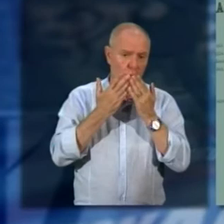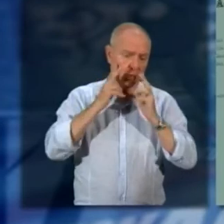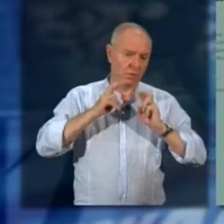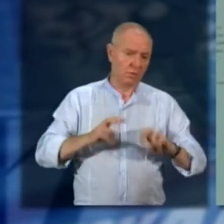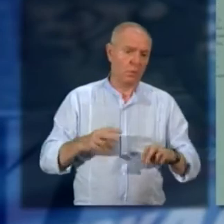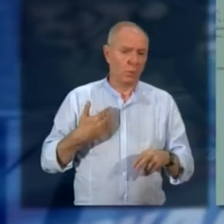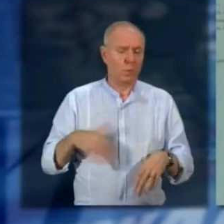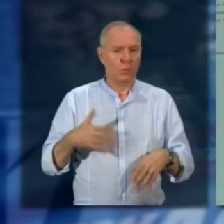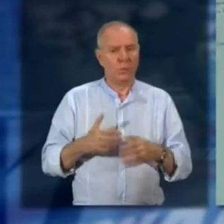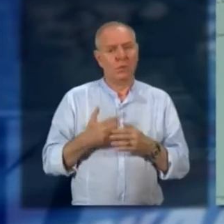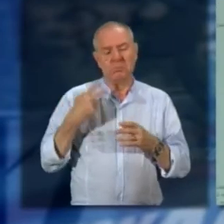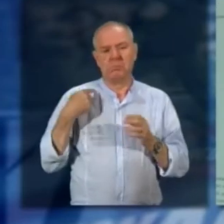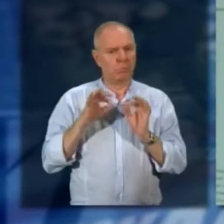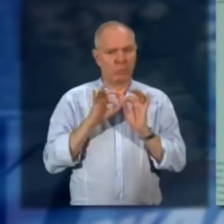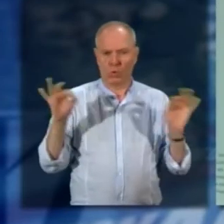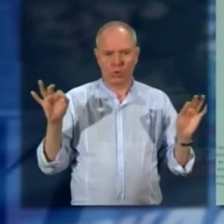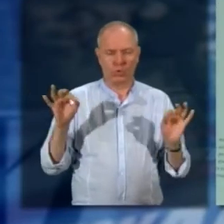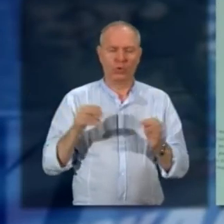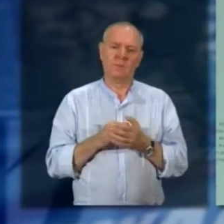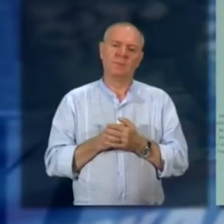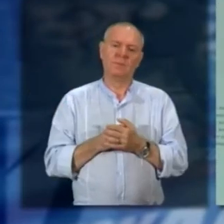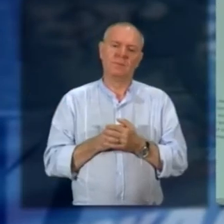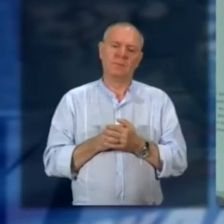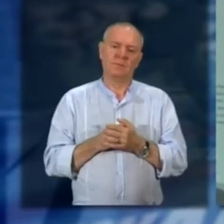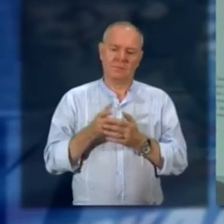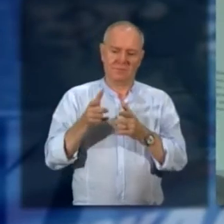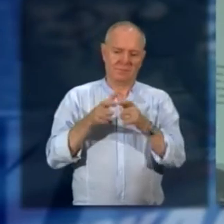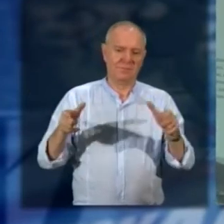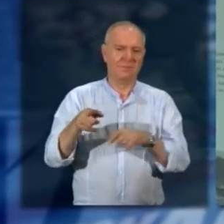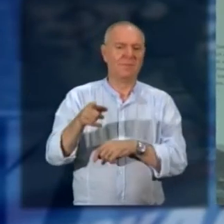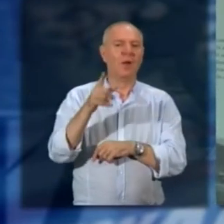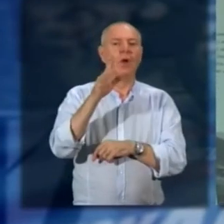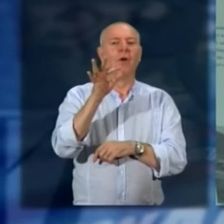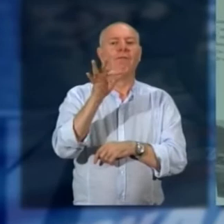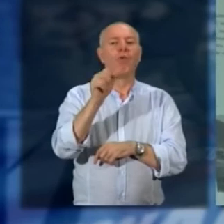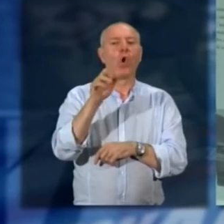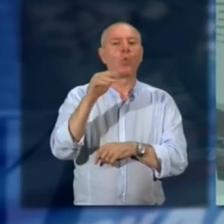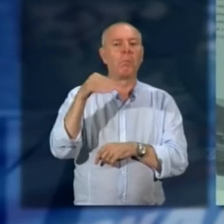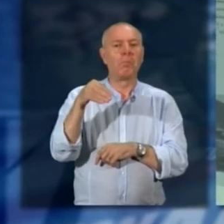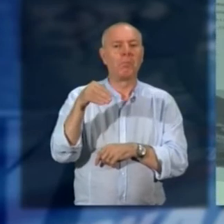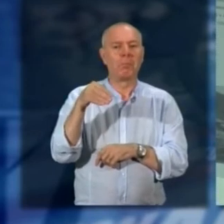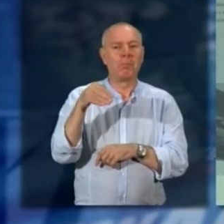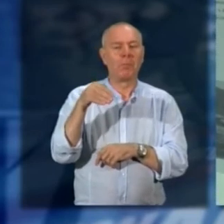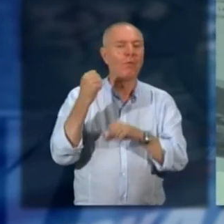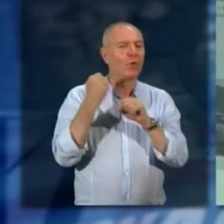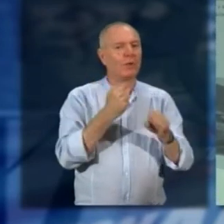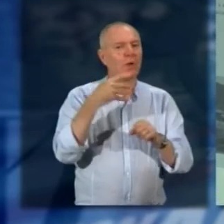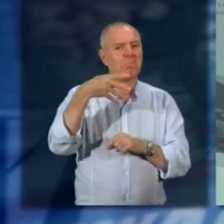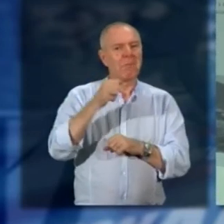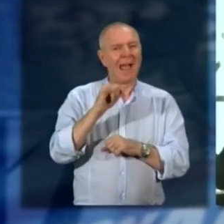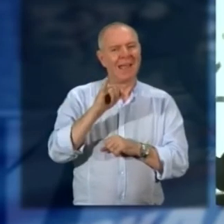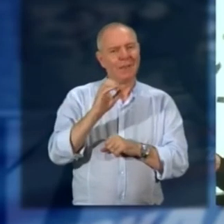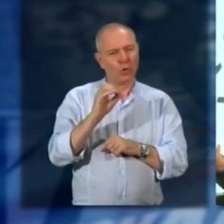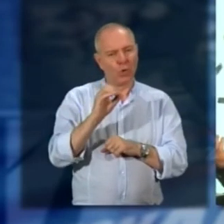quindi abbiamo tutte le carte per far sì che il forum e la fondazione Maio mettano